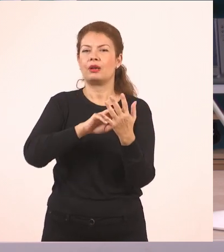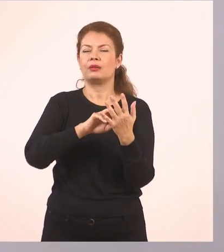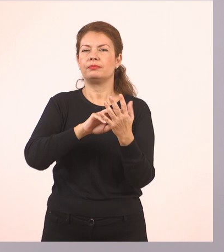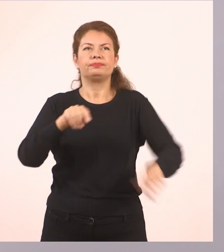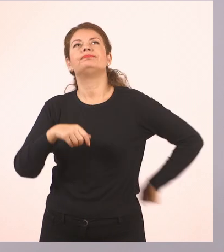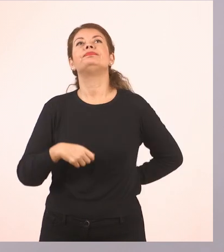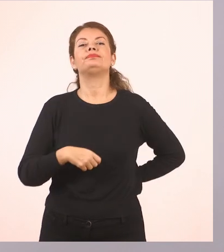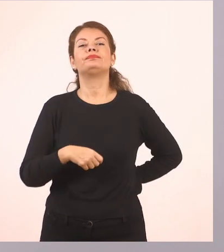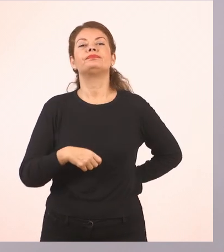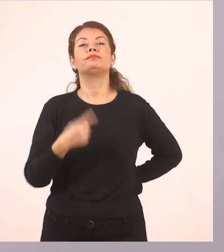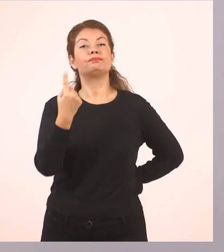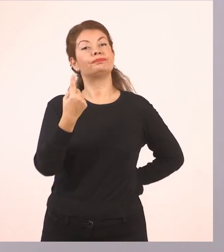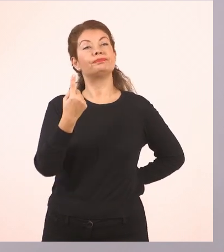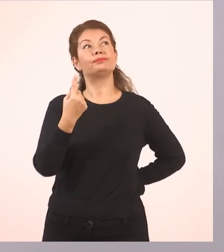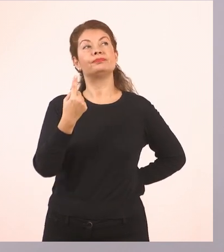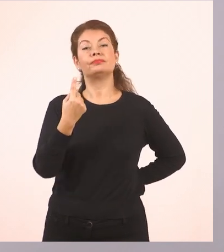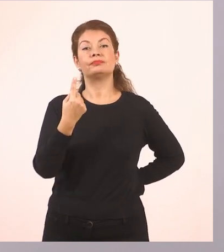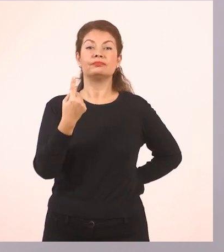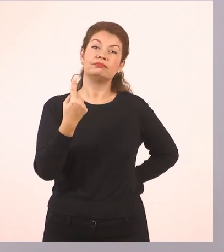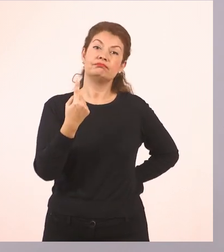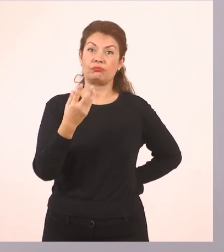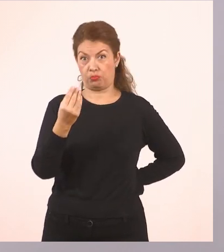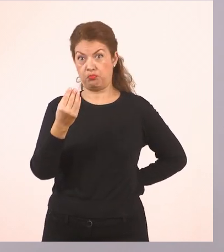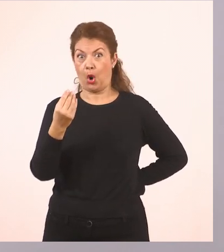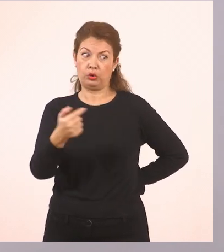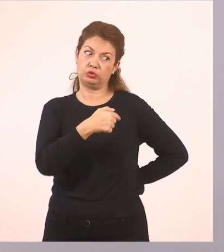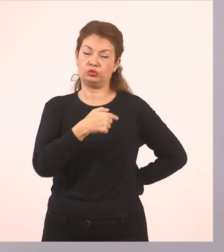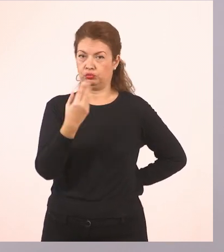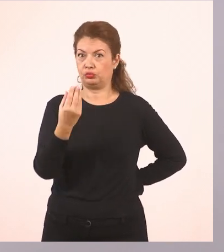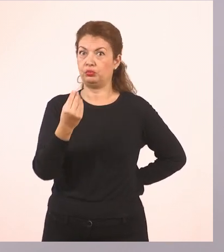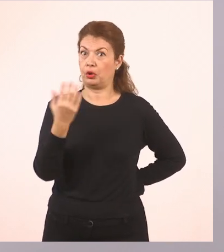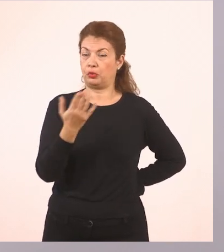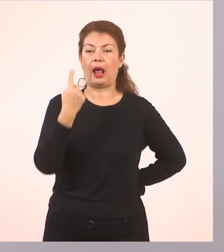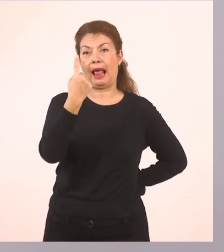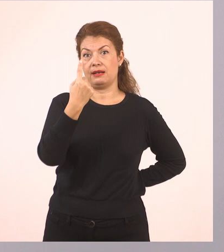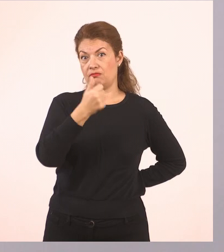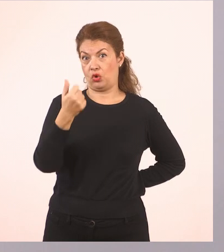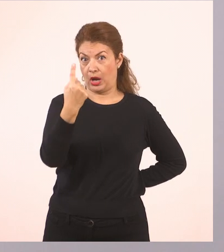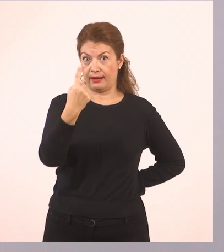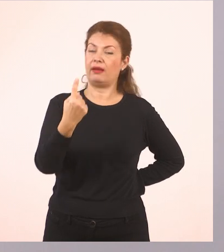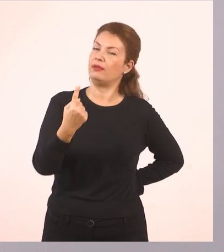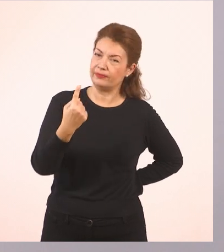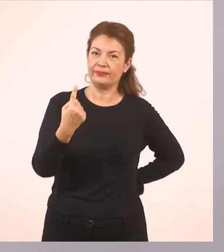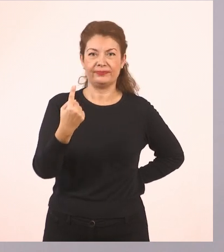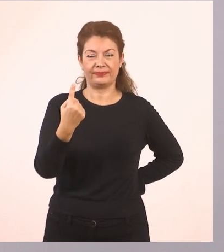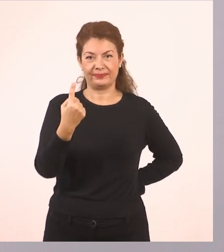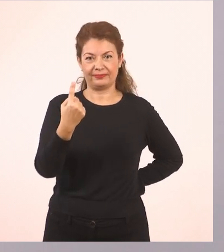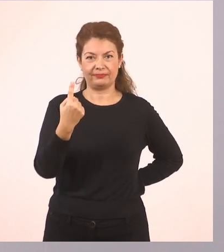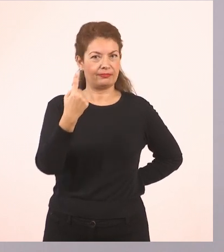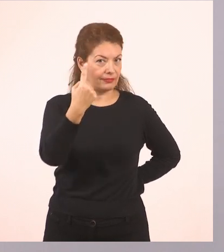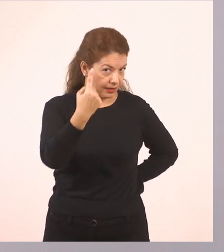έχω κρύψει τους περισσότερους μαρκαδόρους και κρατώ μονάχα έναν.